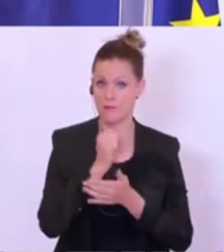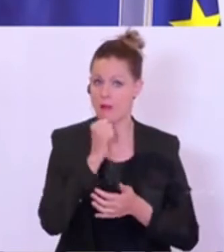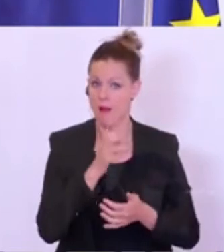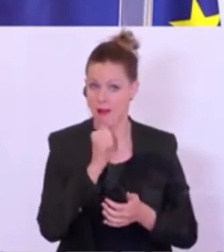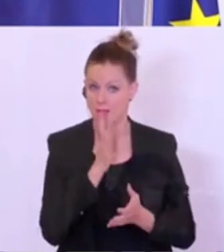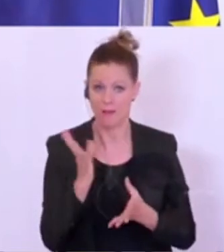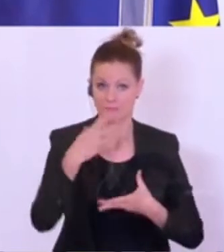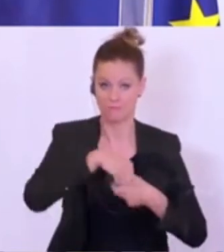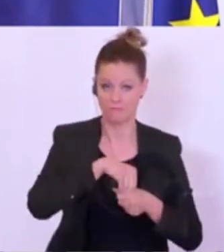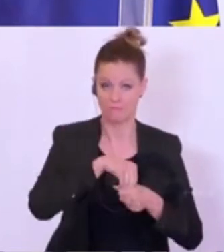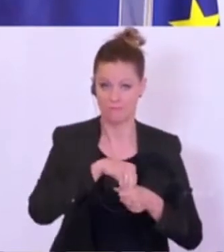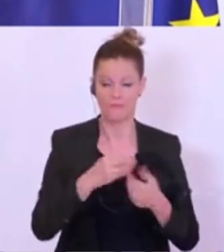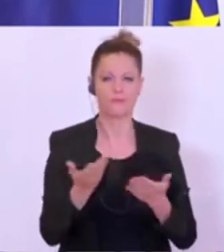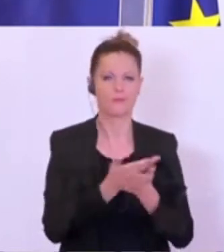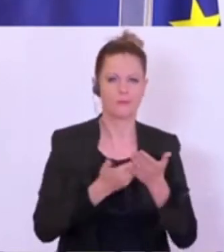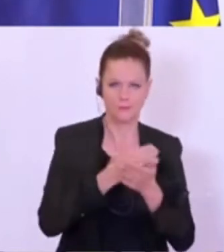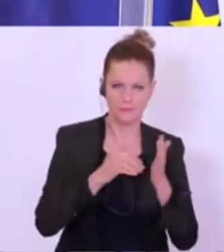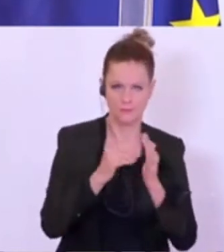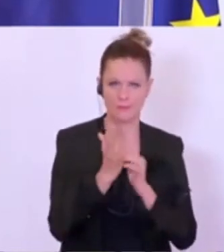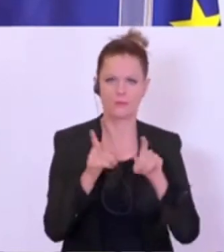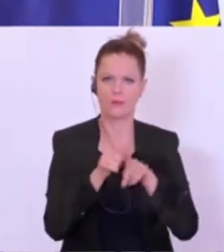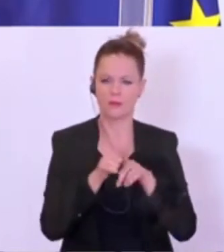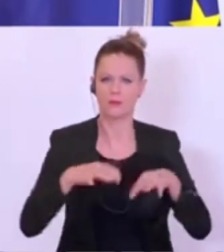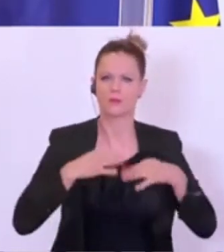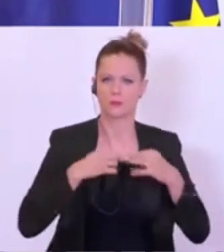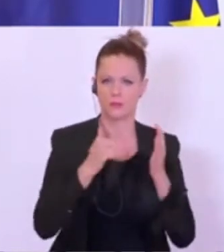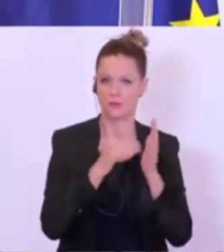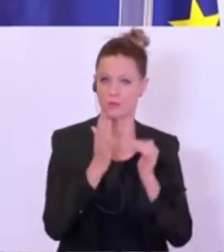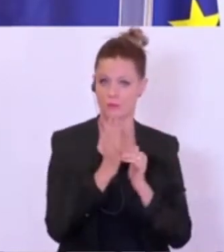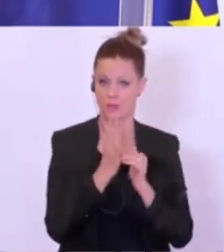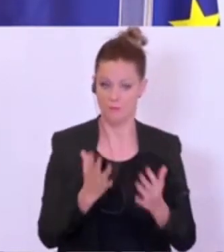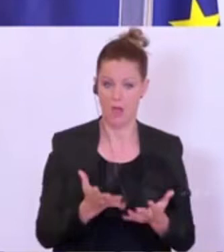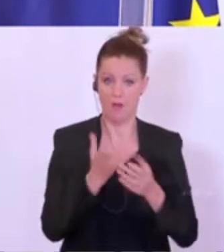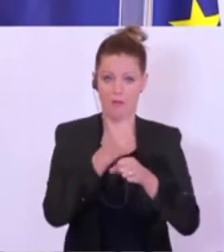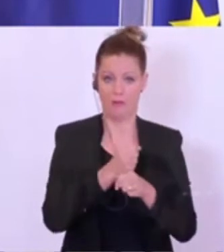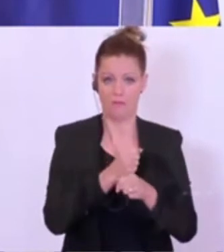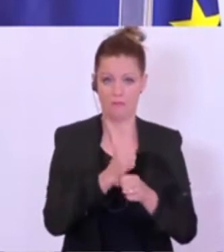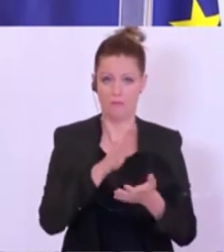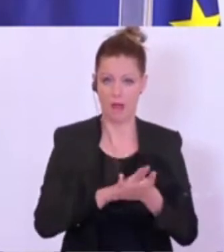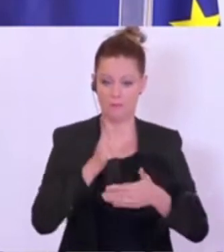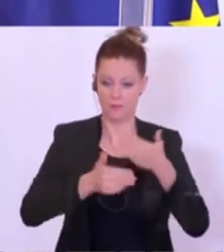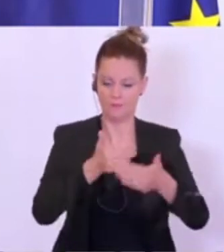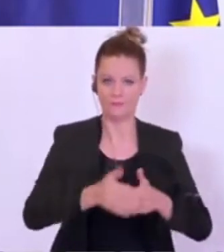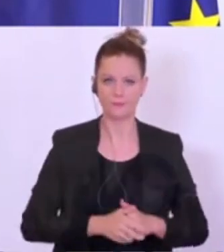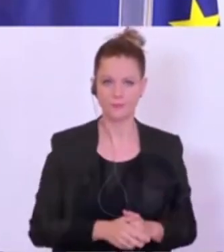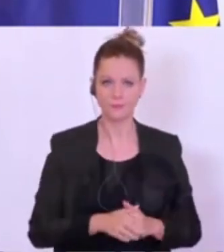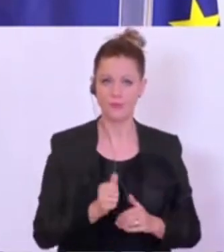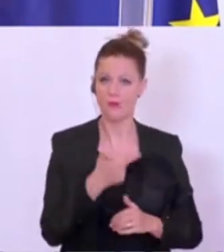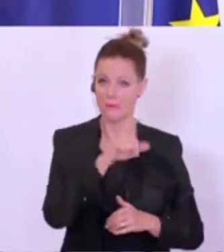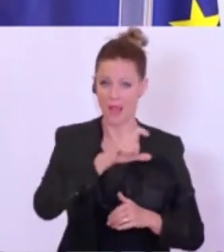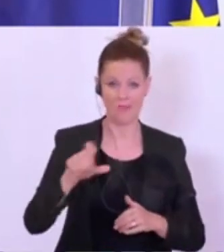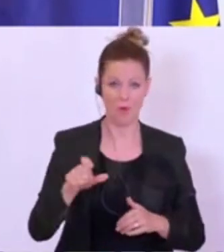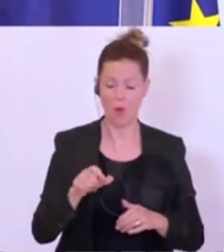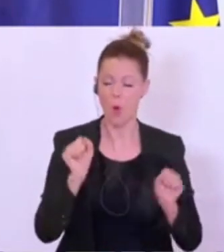helfen uns, das Bildungssystem und auch das Gesundheitssystem aufrechtzuerhalten. Vor ein paar Wochen wäre das